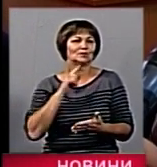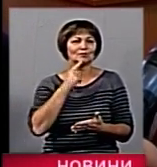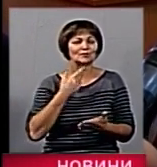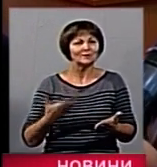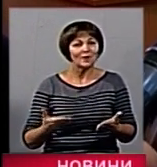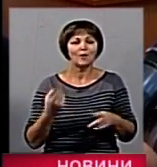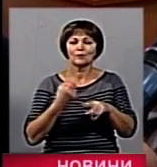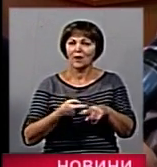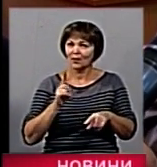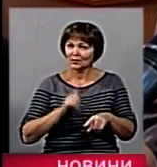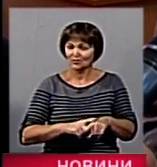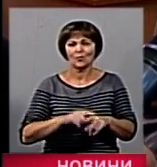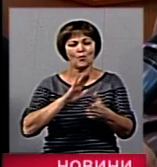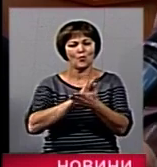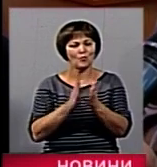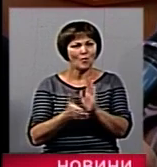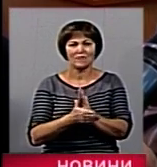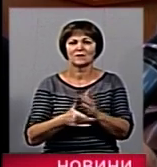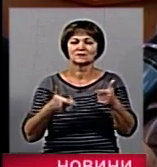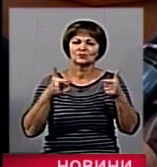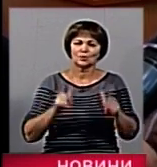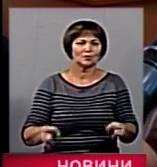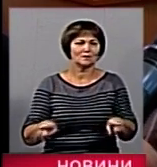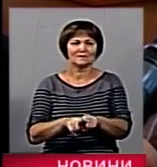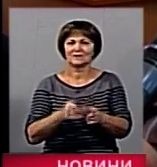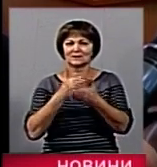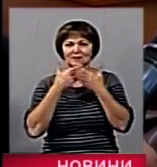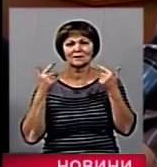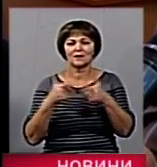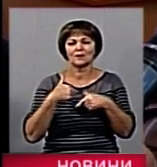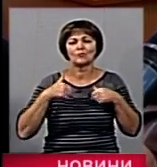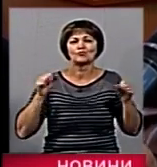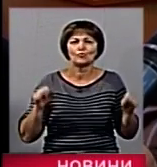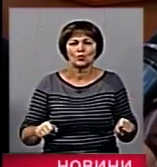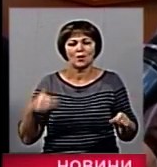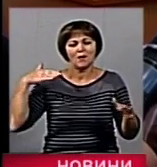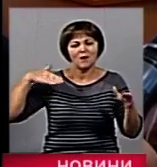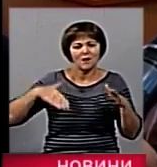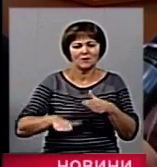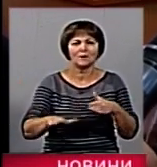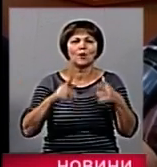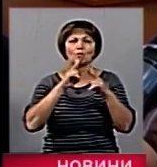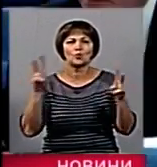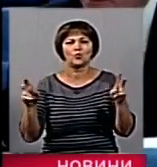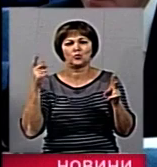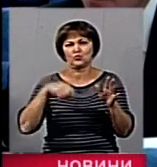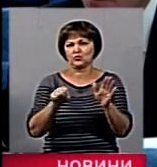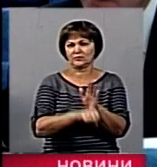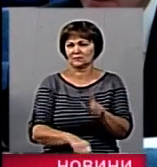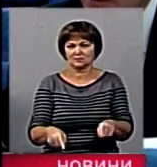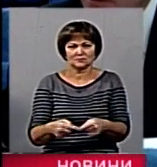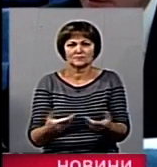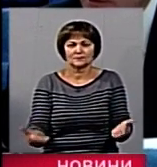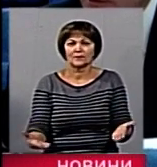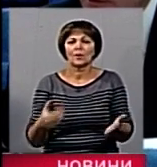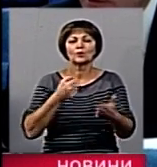По відповідність мови взагалі не йдеться. Скористуватись цим пандусом, чи я там не вб'ю, чи людина будь-яка там не вб'ється. Навіть до